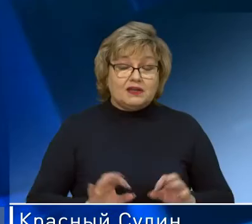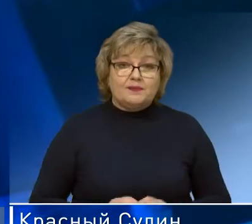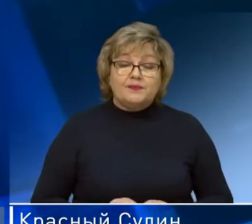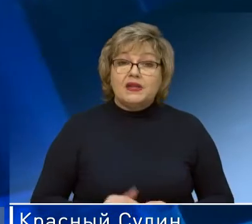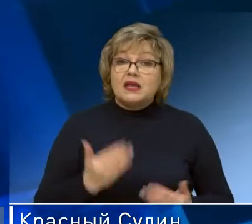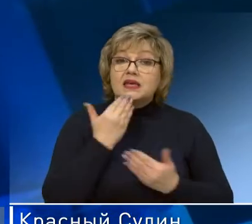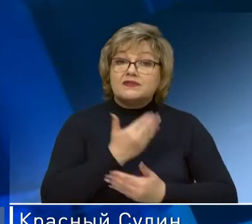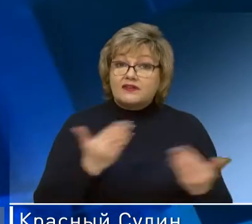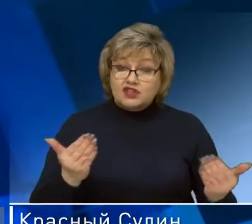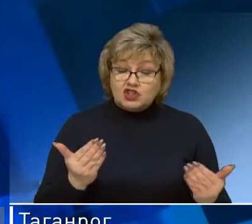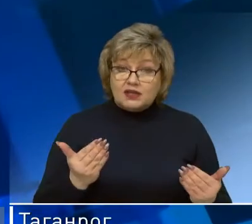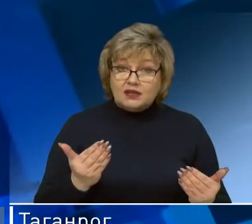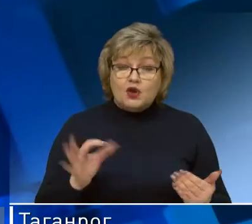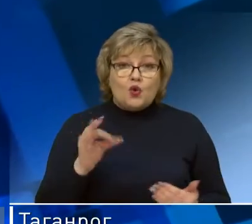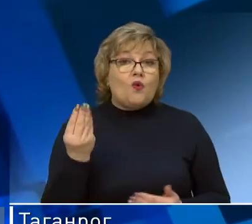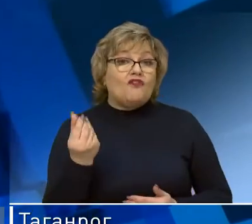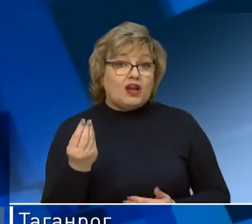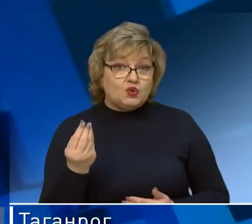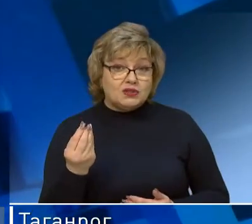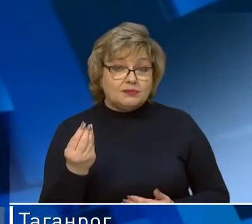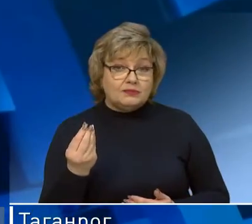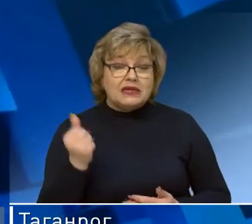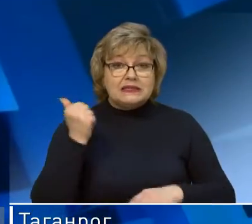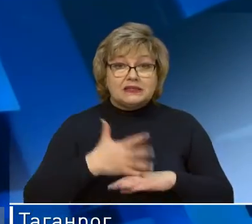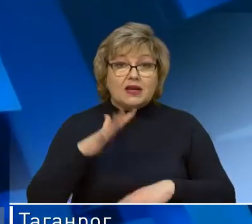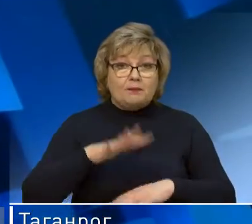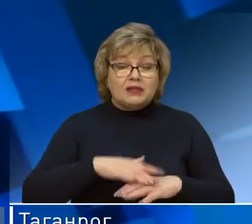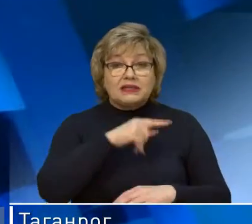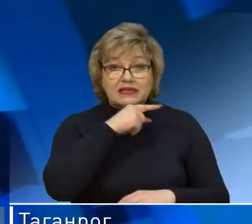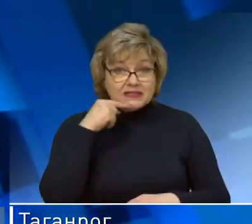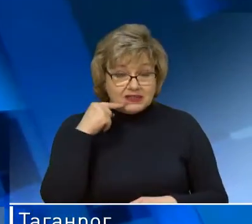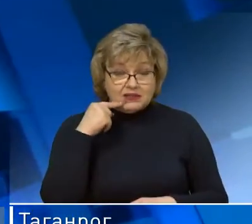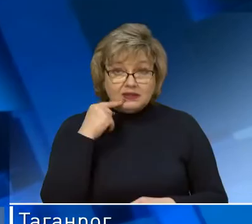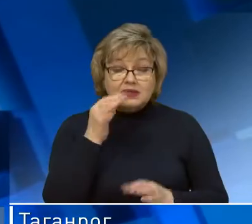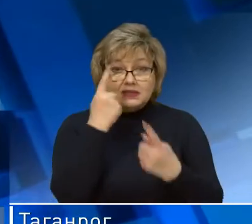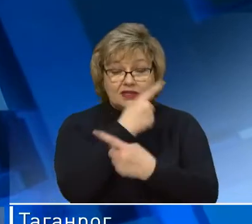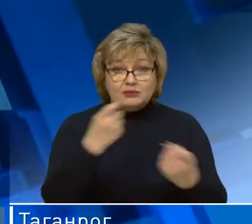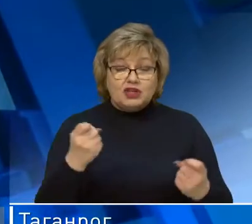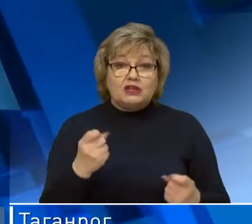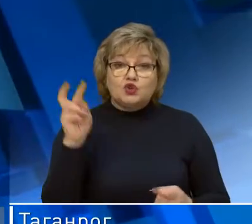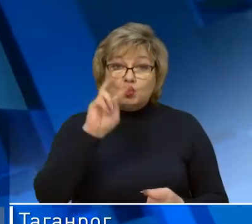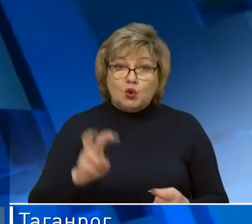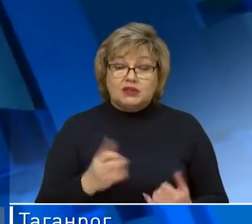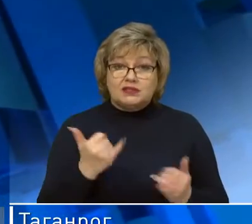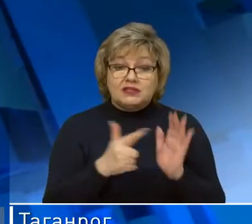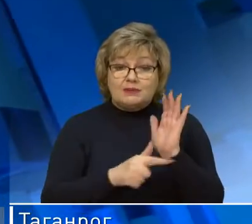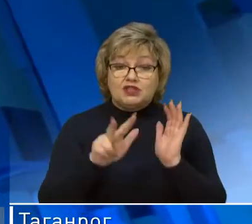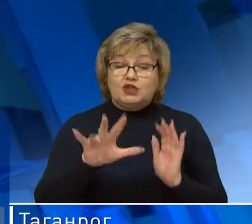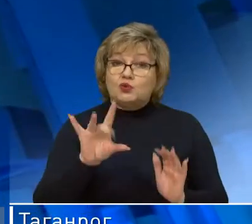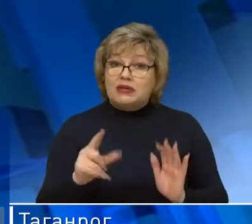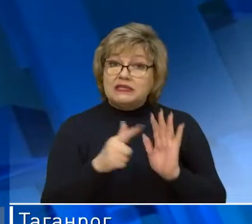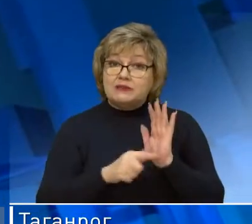И в завершении выпуска курс валют. По данным Центрального банка Российской Федерации, курс доллара на сегодня 73